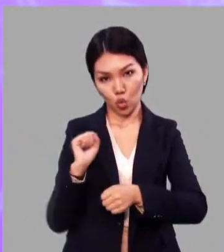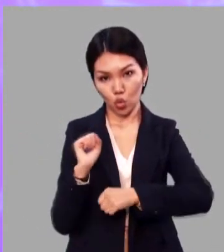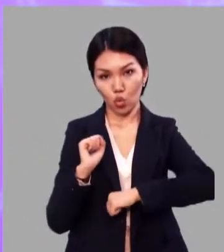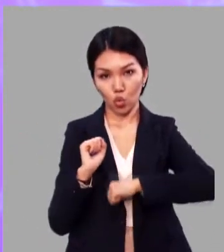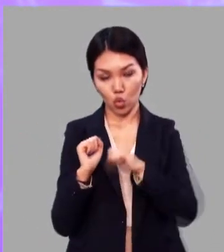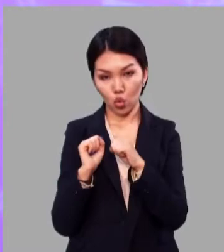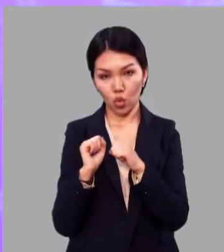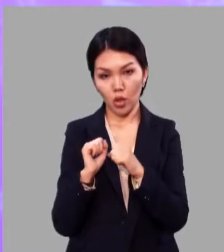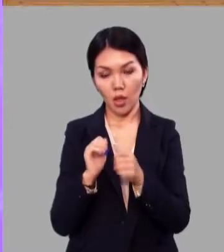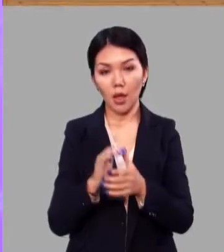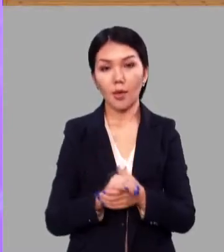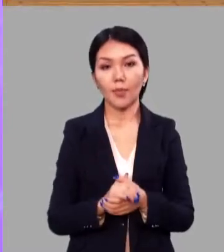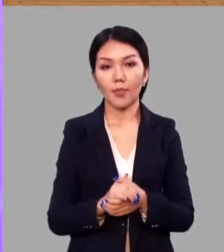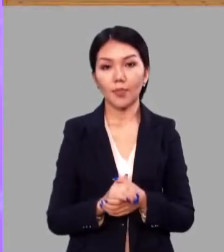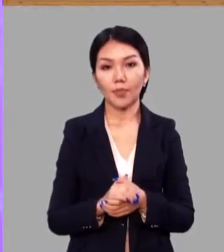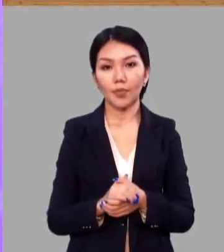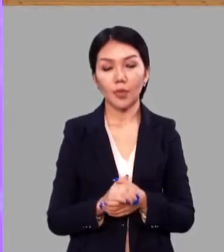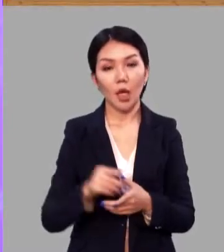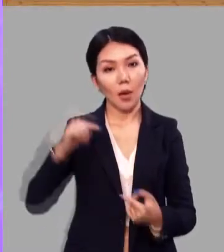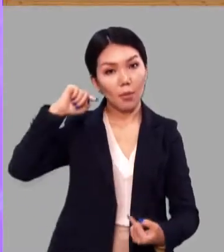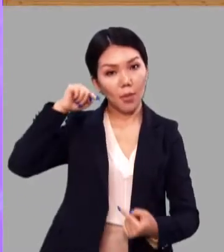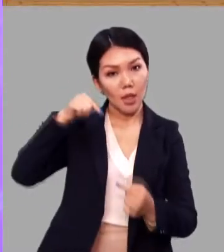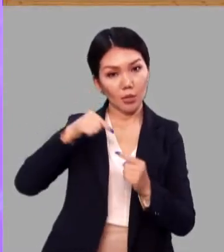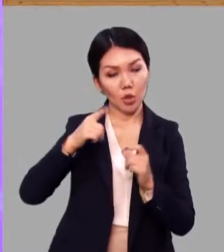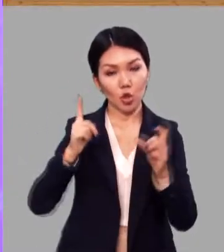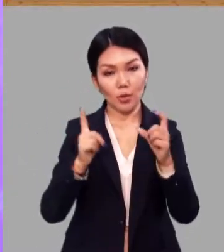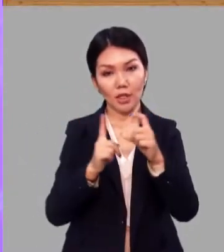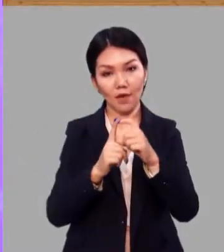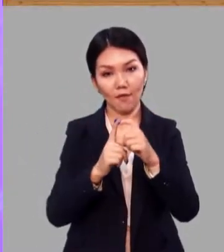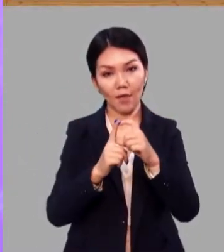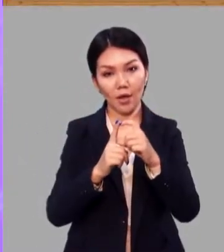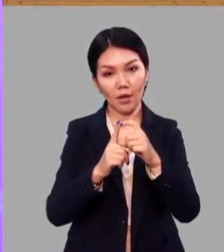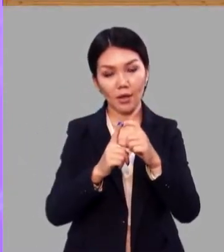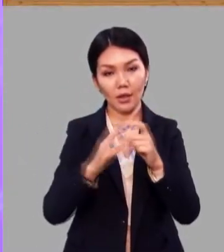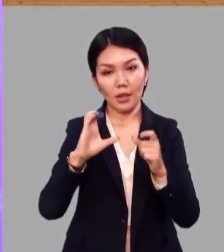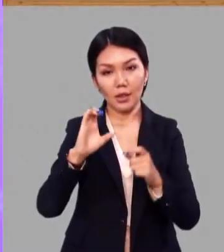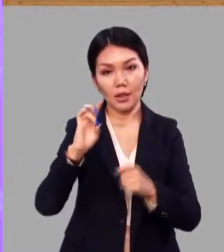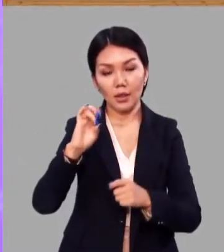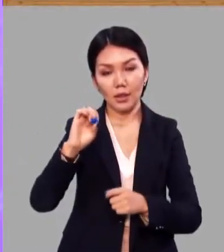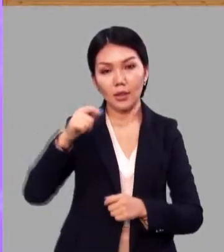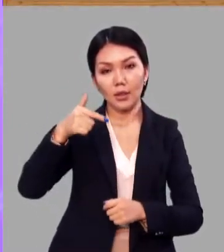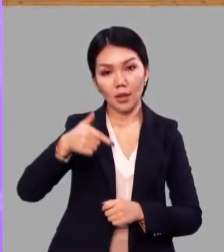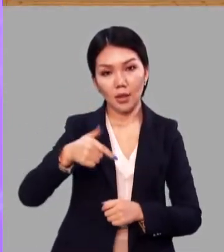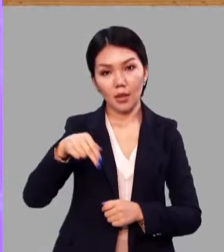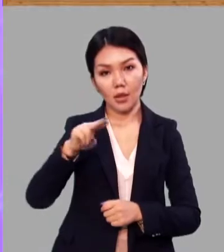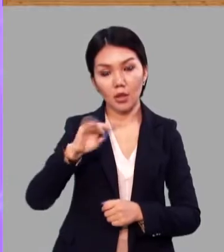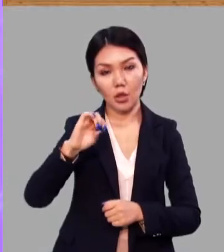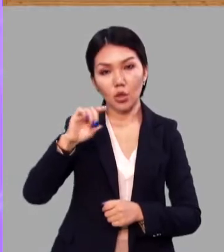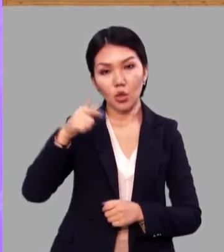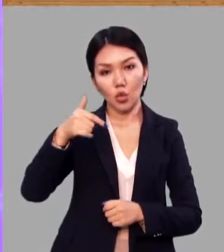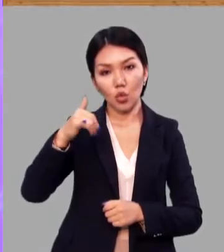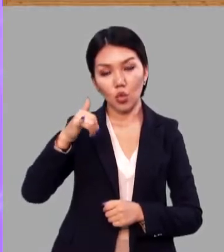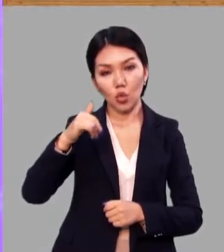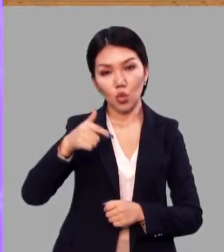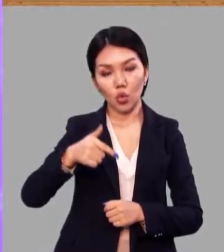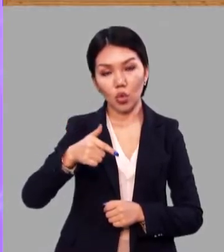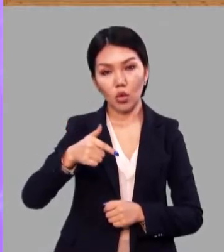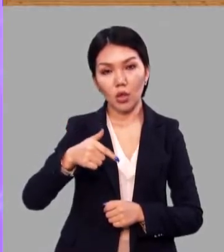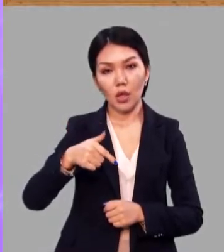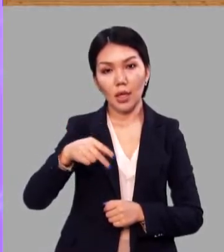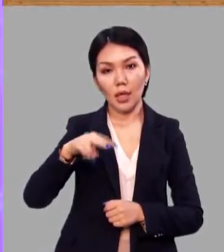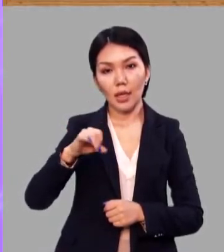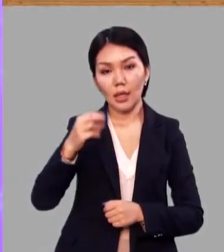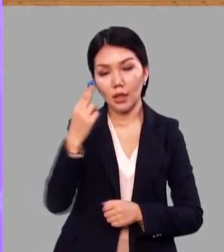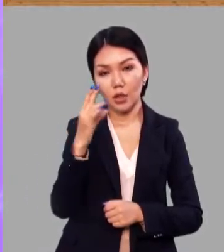Давайте подберем к словам снег, друг, свет,